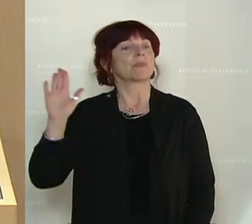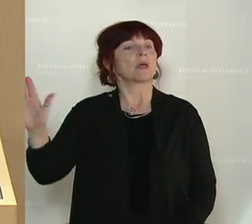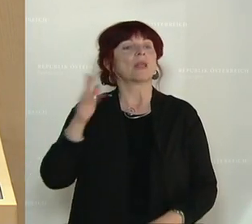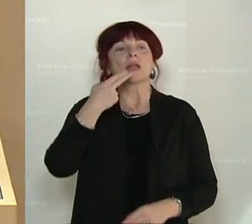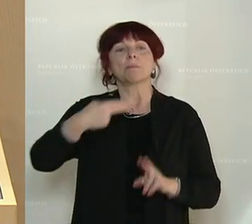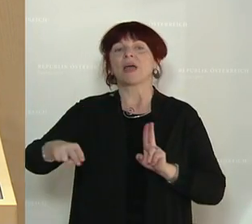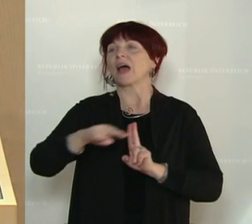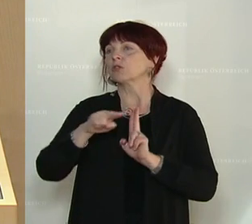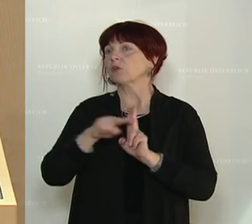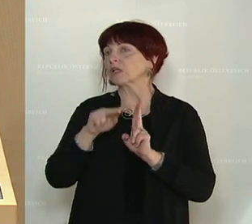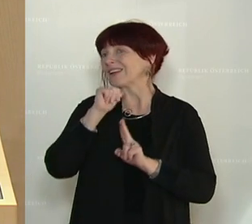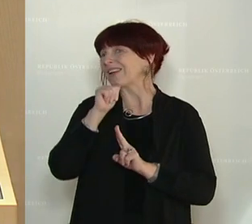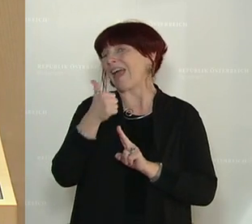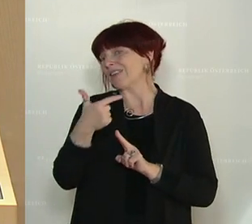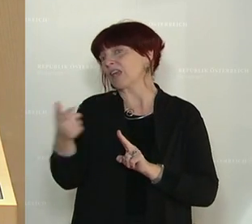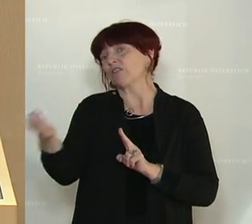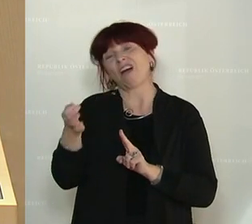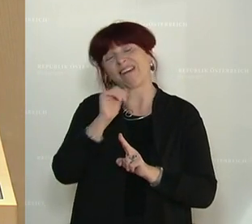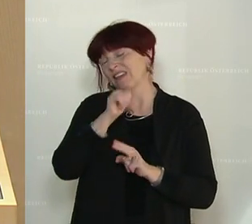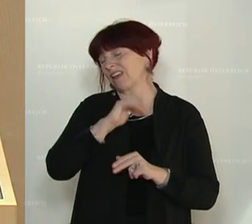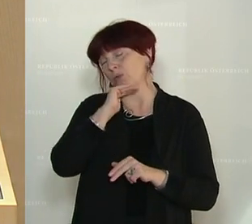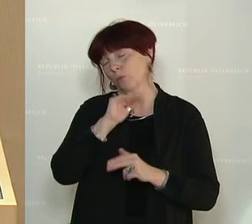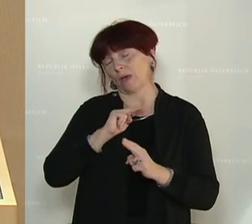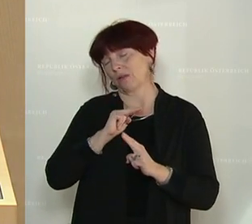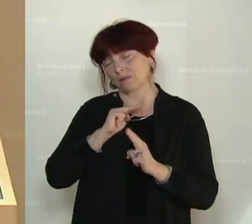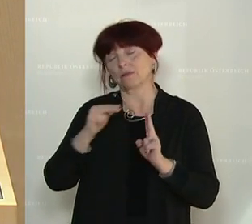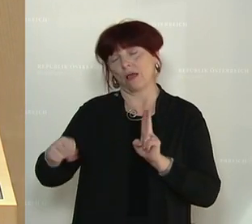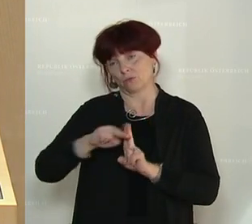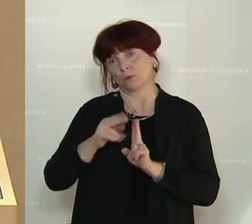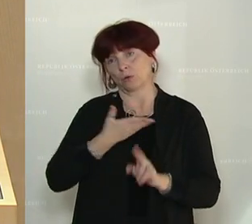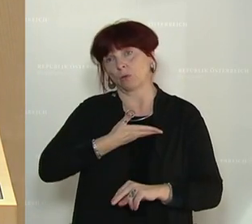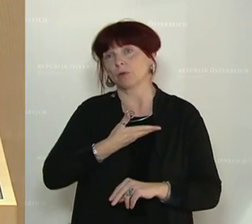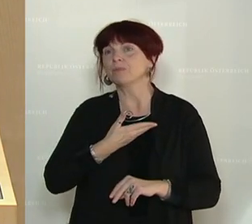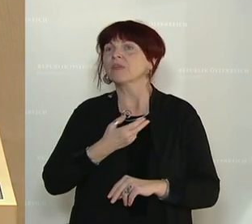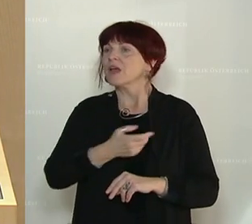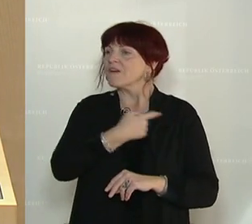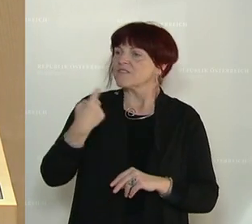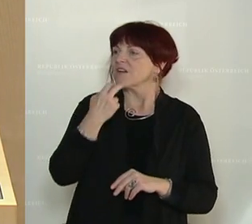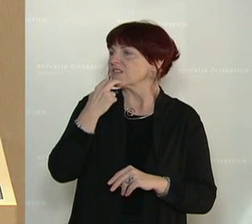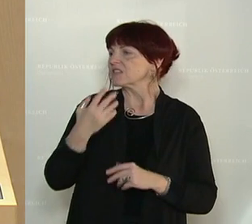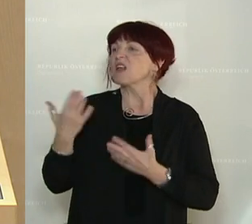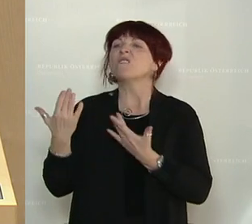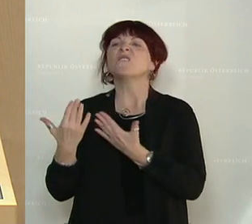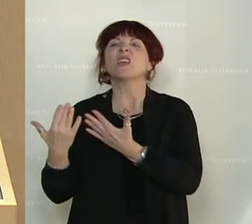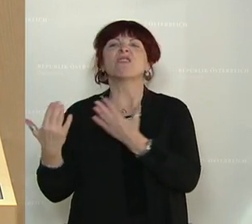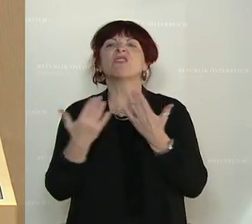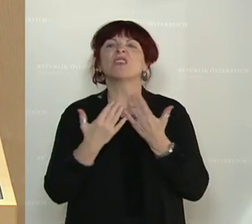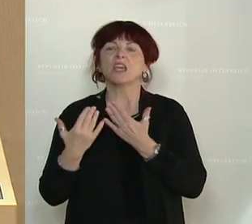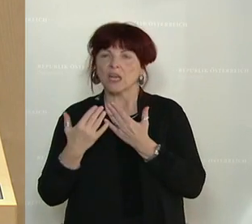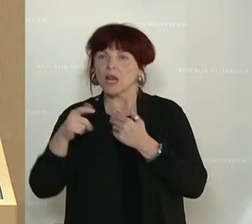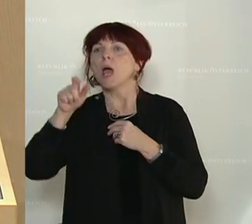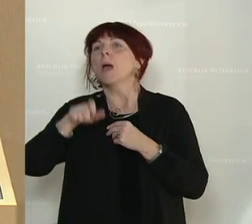Beantwortung unzureichend beantwortet. Ich habe gefragt, wir wollten wissen, gegen wie viele Personen aus der Szene ein aufrechtes